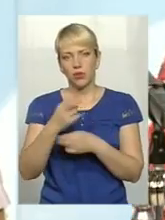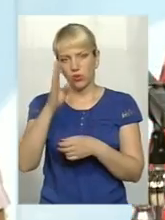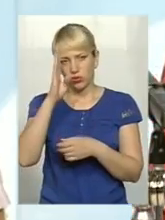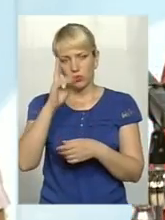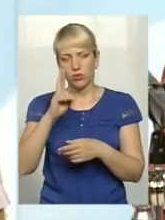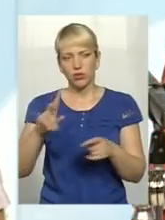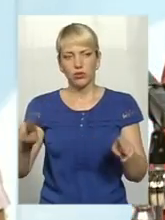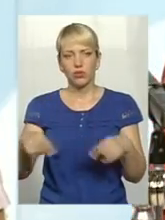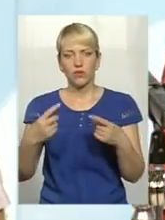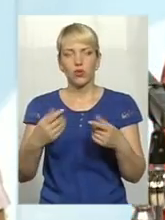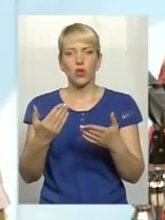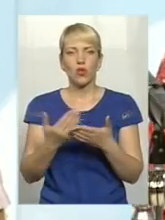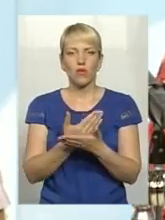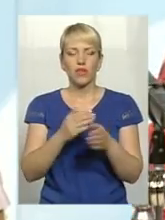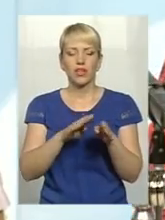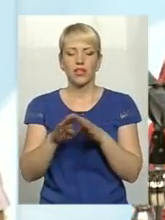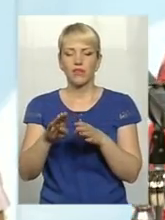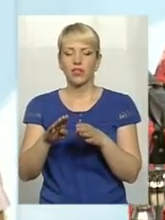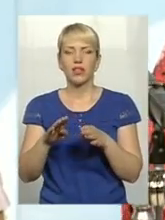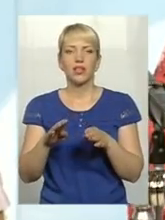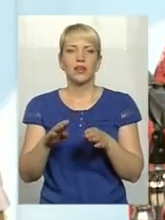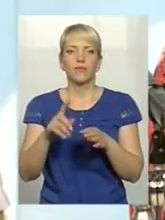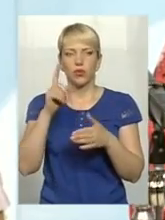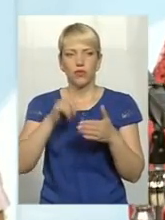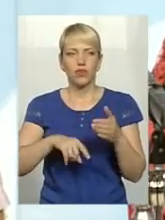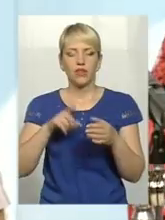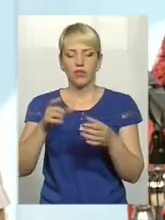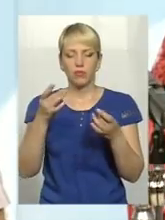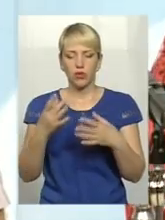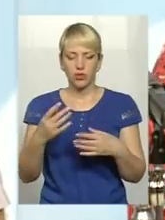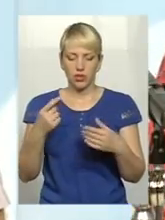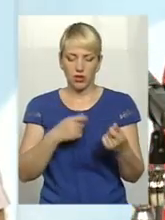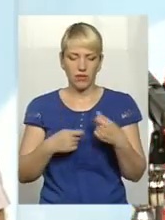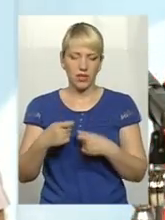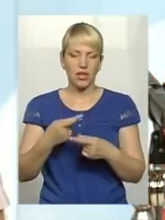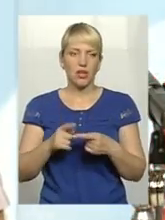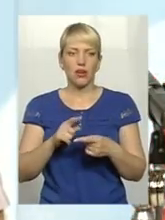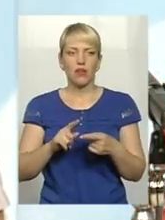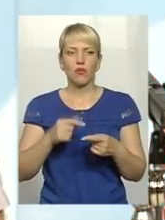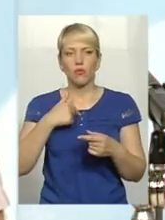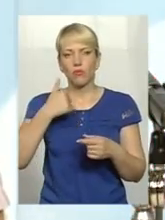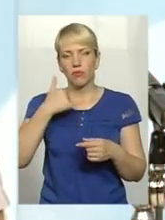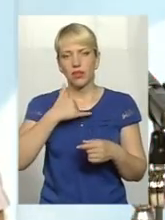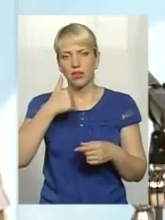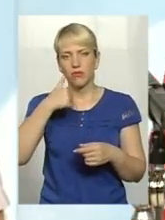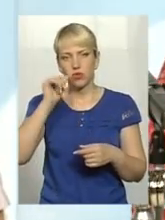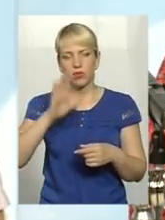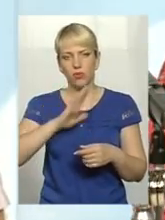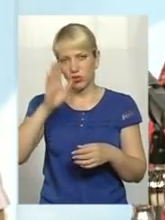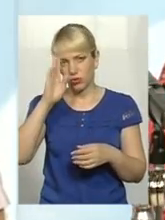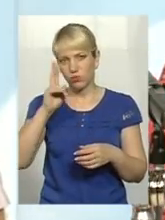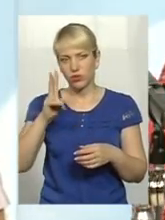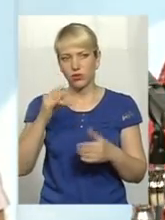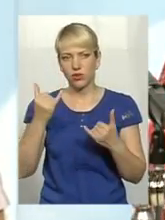якийсь створений рівень довіри. Вони в простій формі мені озвучують, що вони б бажали. Вчора в мене були хлопці, які на сьогоднішній день